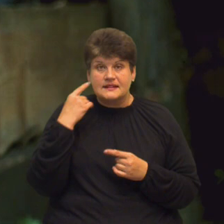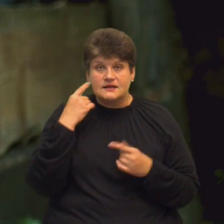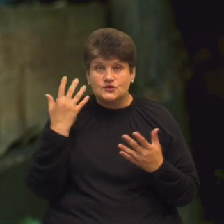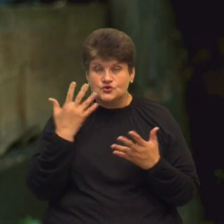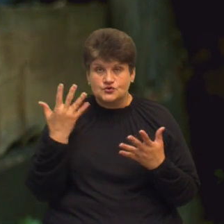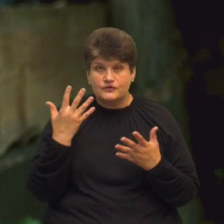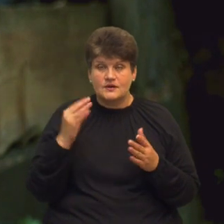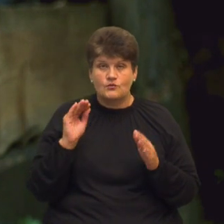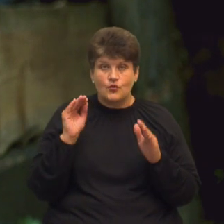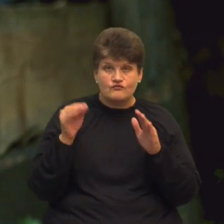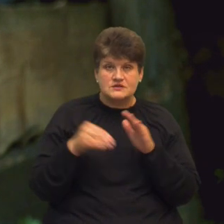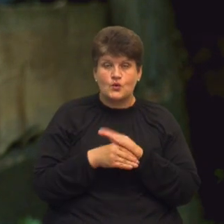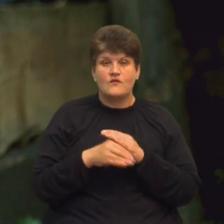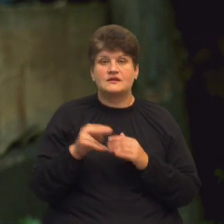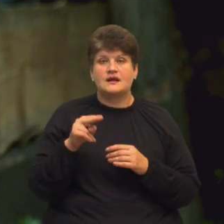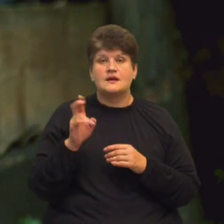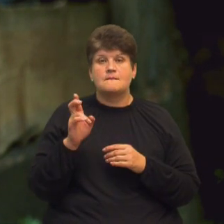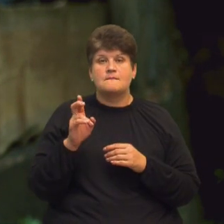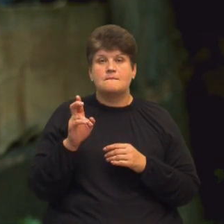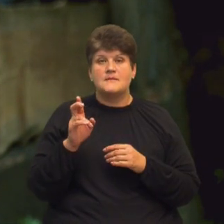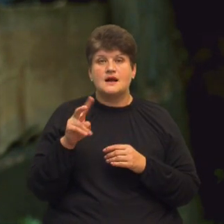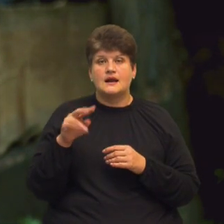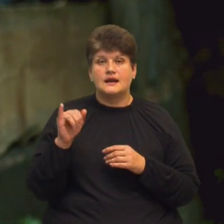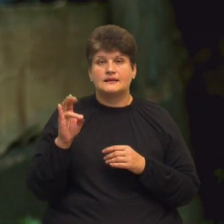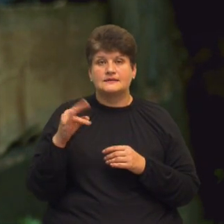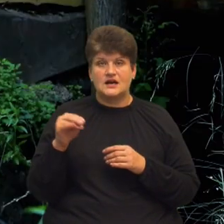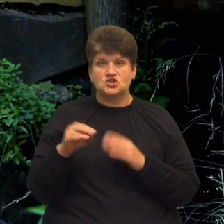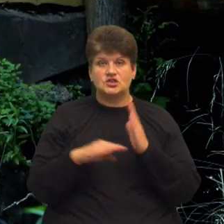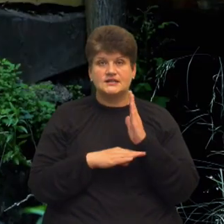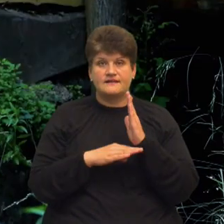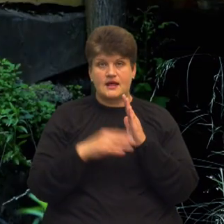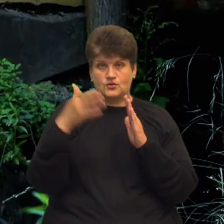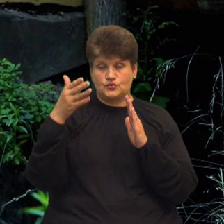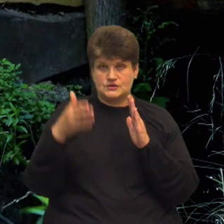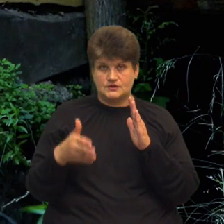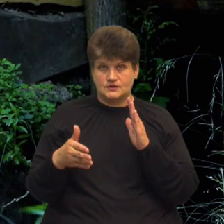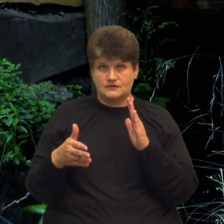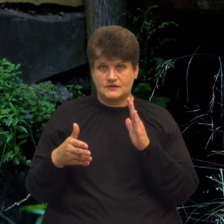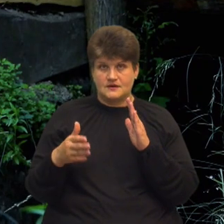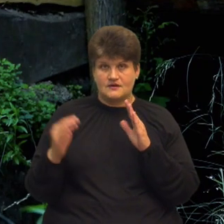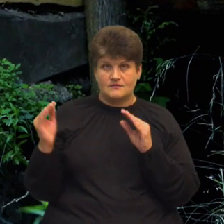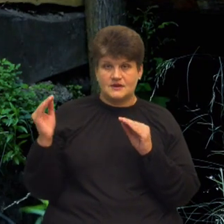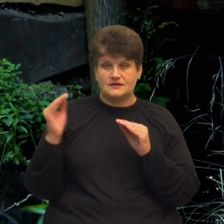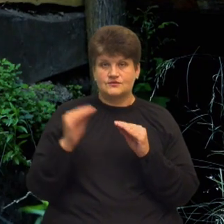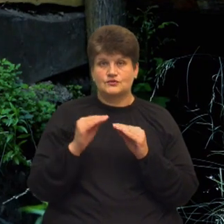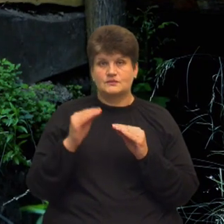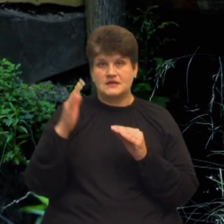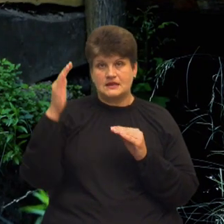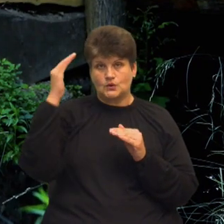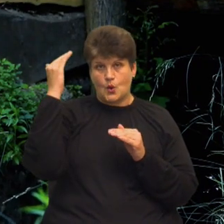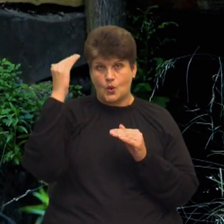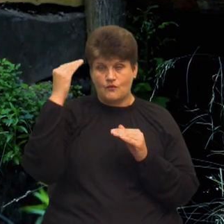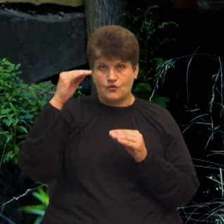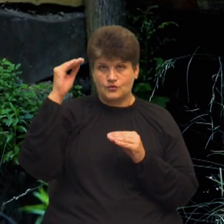захований в бліндажі біля дерев'яної стіни. І вона акурат прилетіла, десь отак мені над головою. Вона